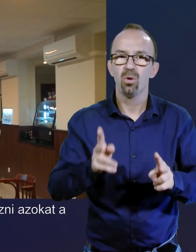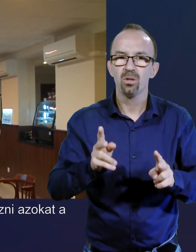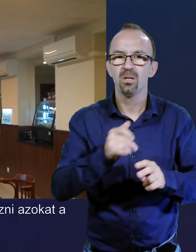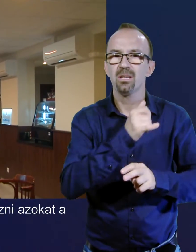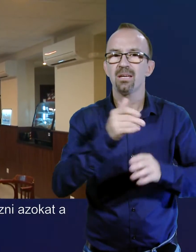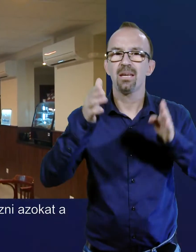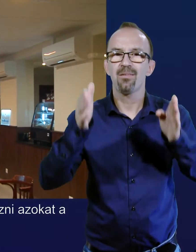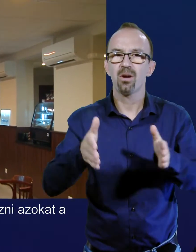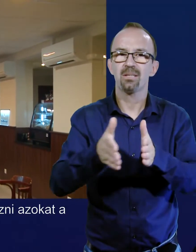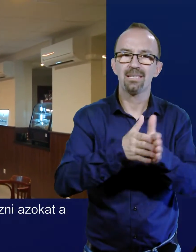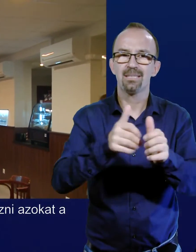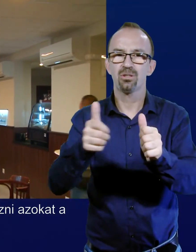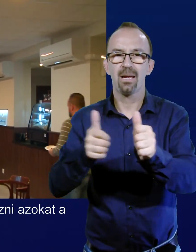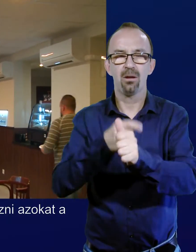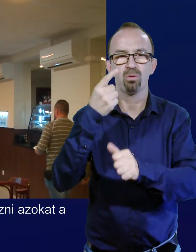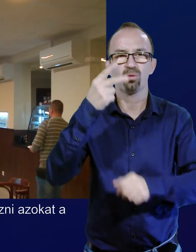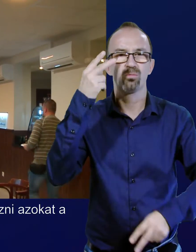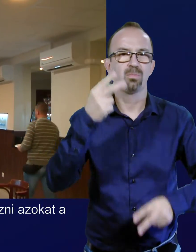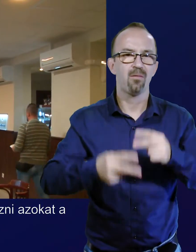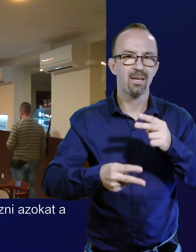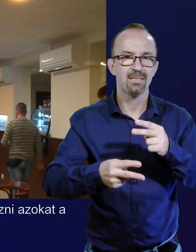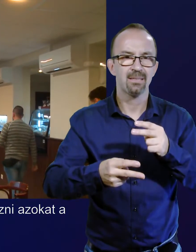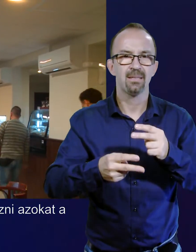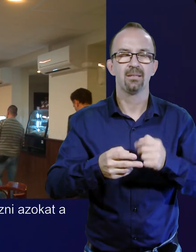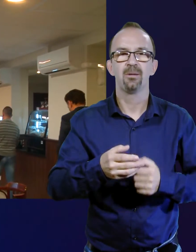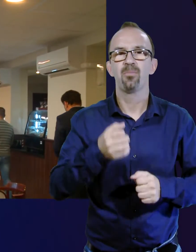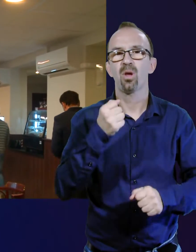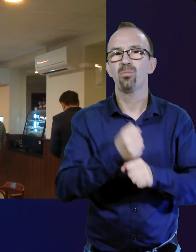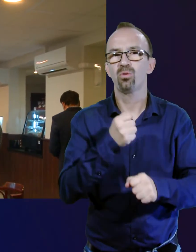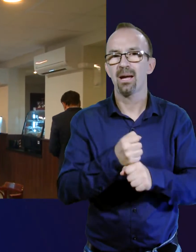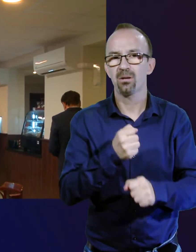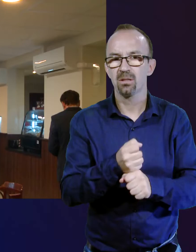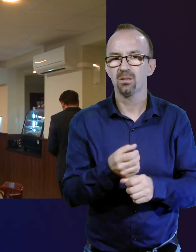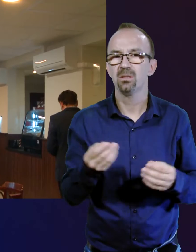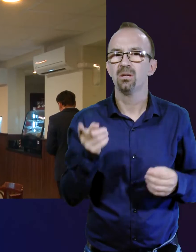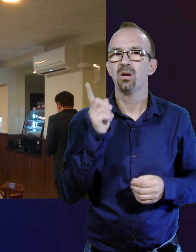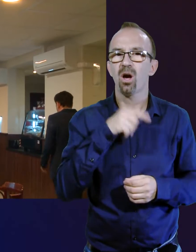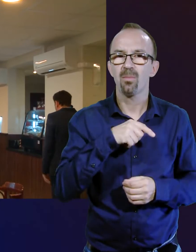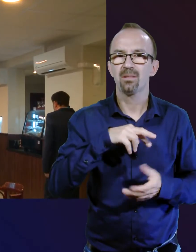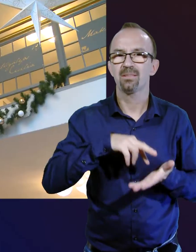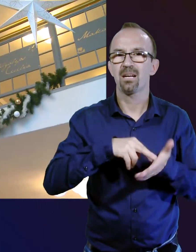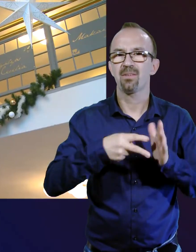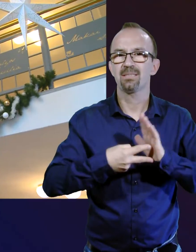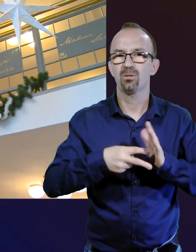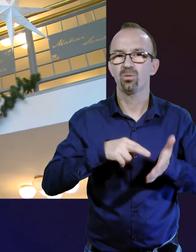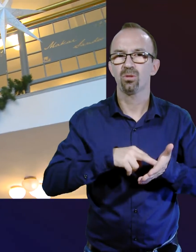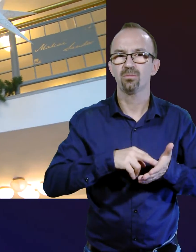évad kezdés előtt be tudjuk fejezni azokat a munkákat, amit elterveztünk.